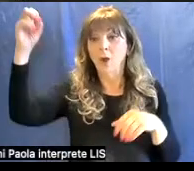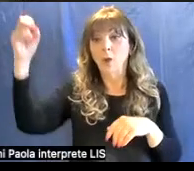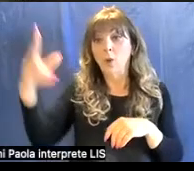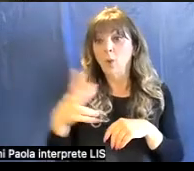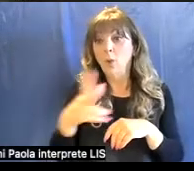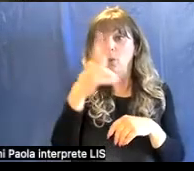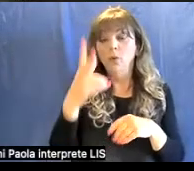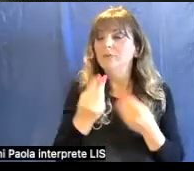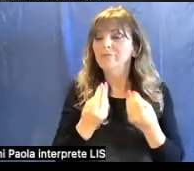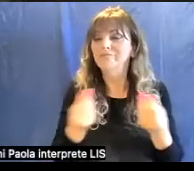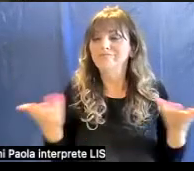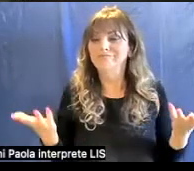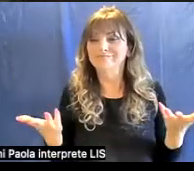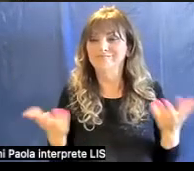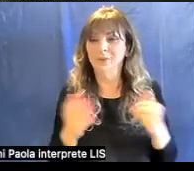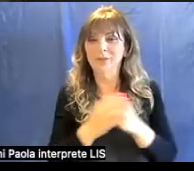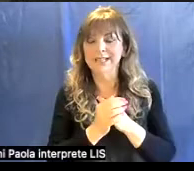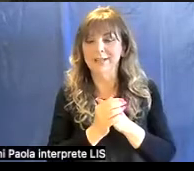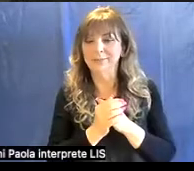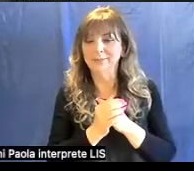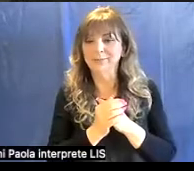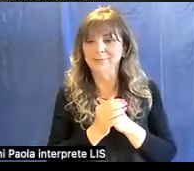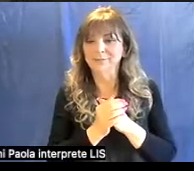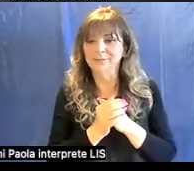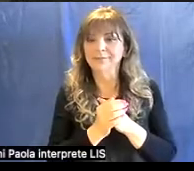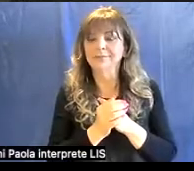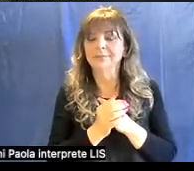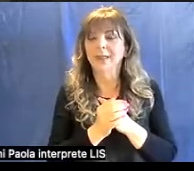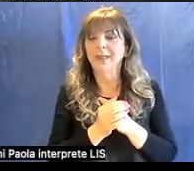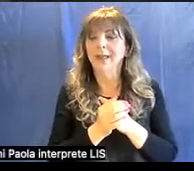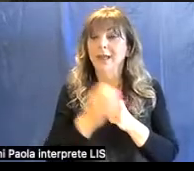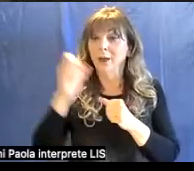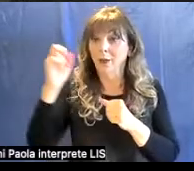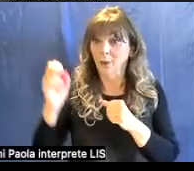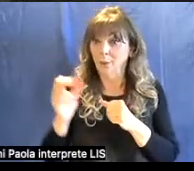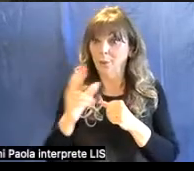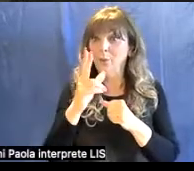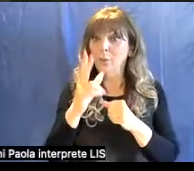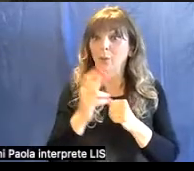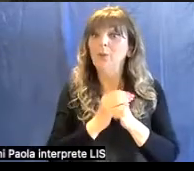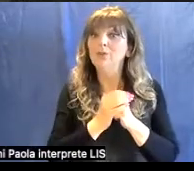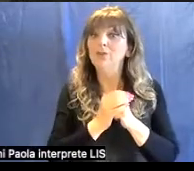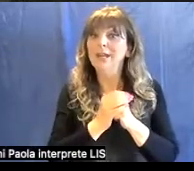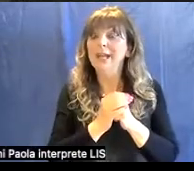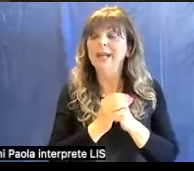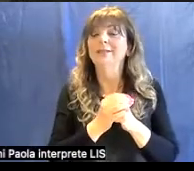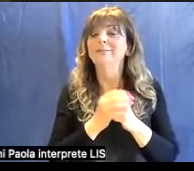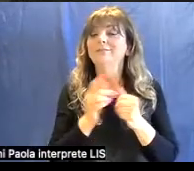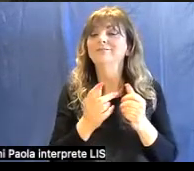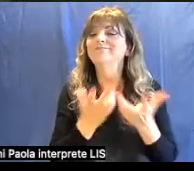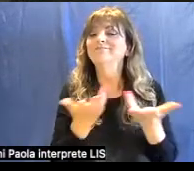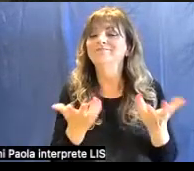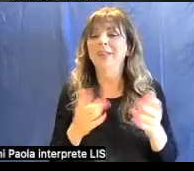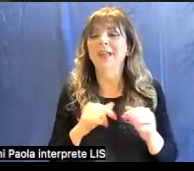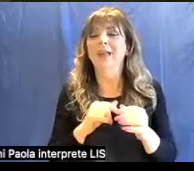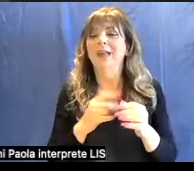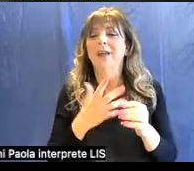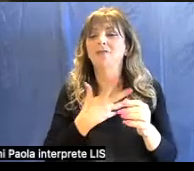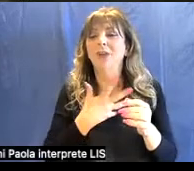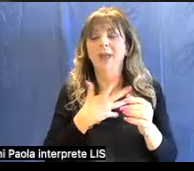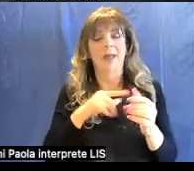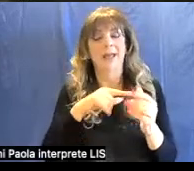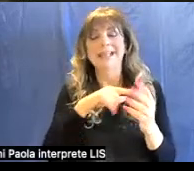La luce non è altro che una porzione di quello che viene definito lo spettro delle onde